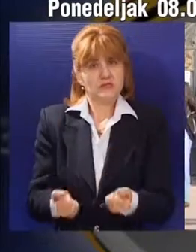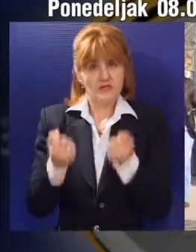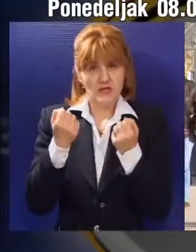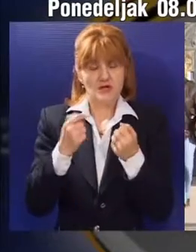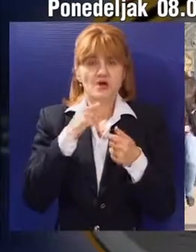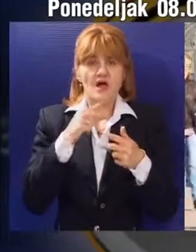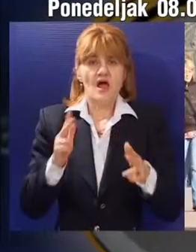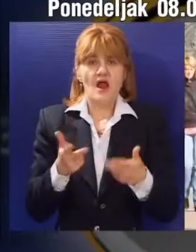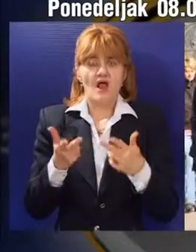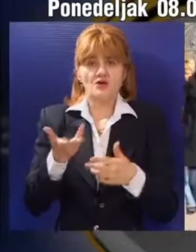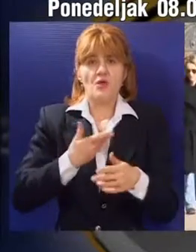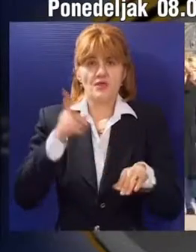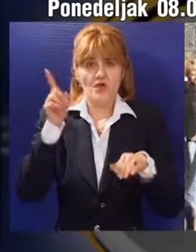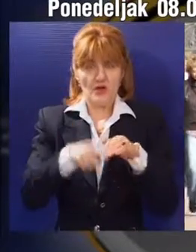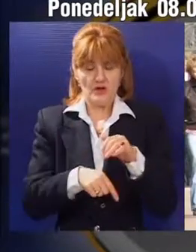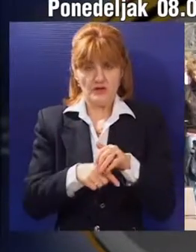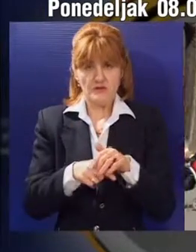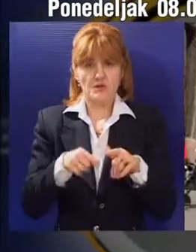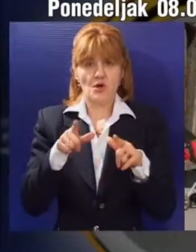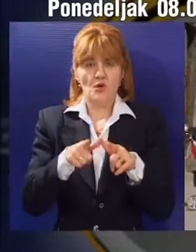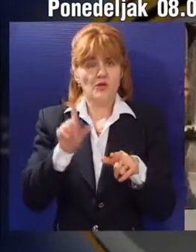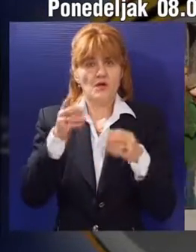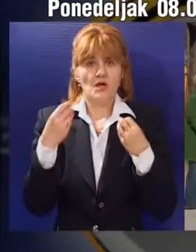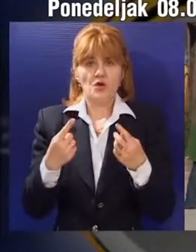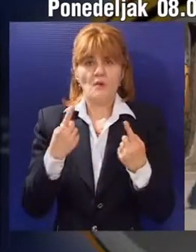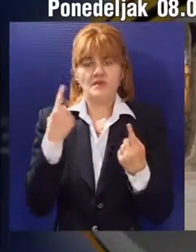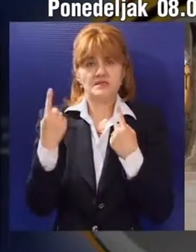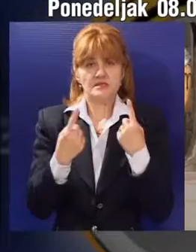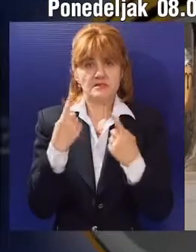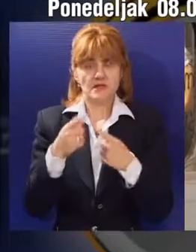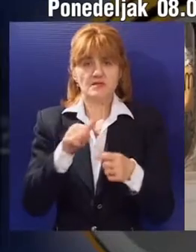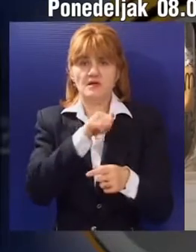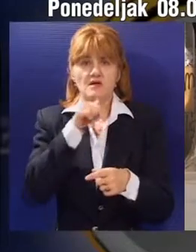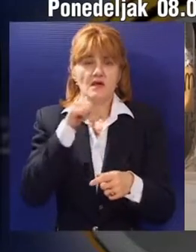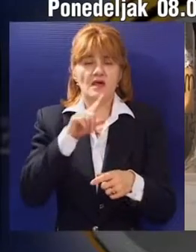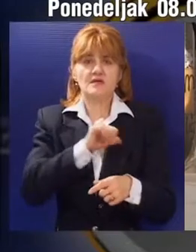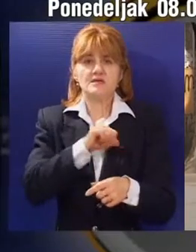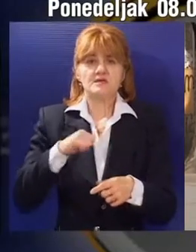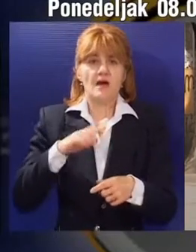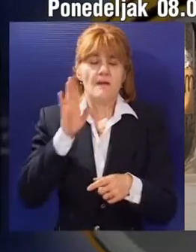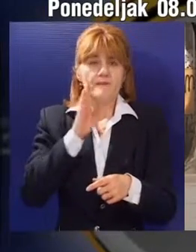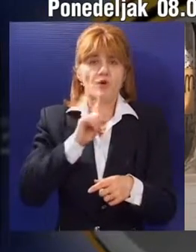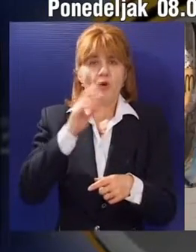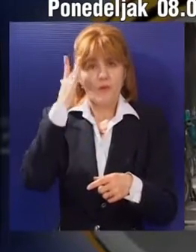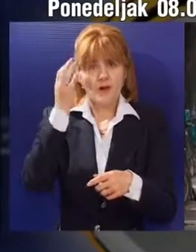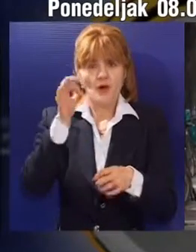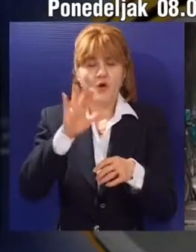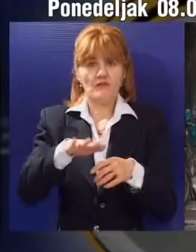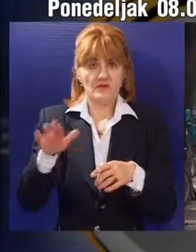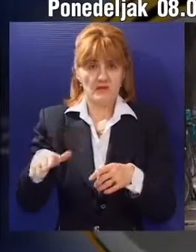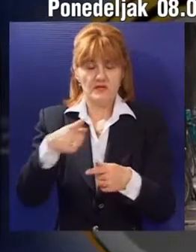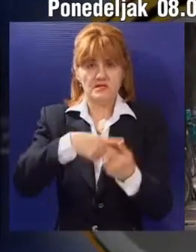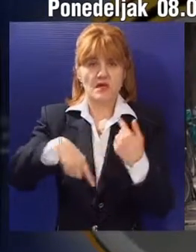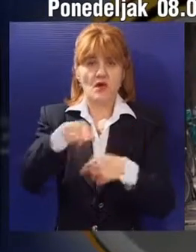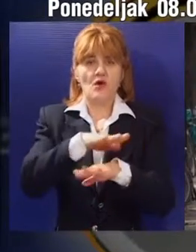muškaraca, a lakše ostaju bez posla. U naročito nepovoljnom položaju nalaze se samohrane majke, rečeno je na okrugljom stolu